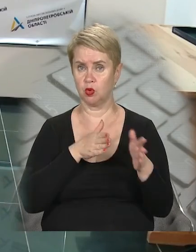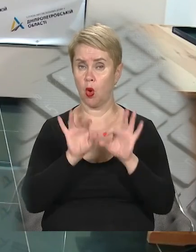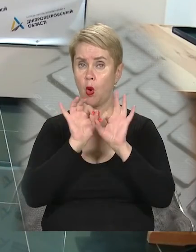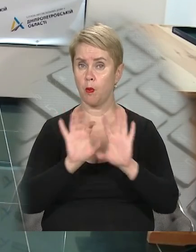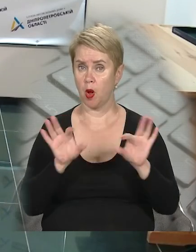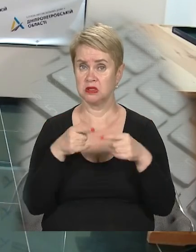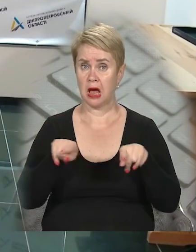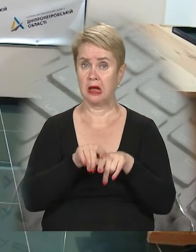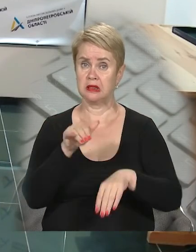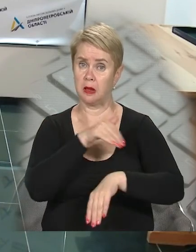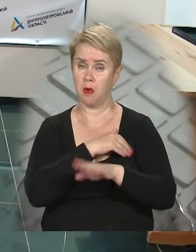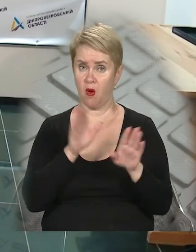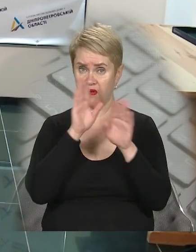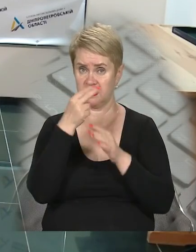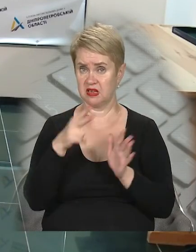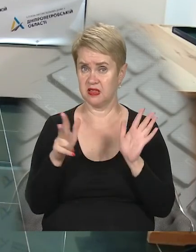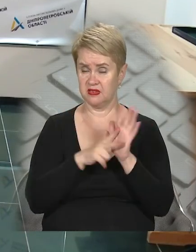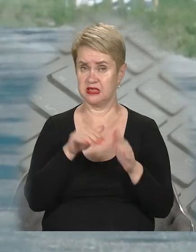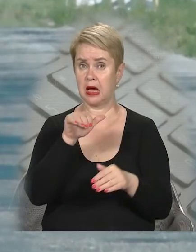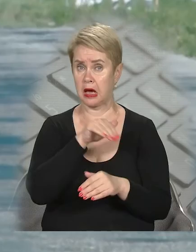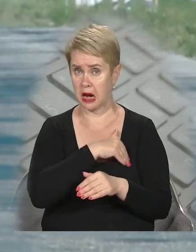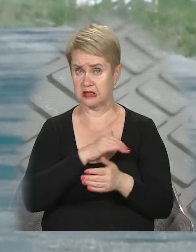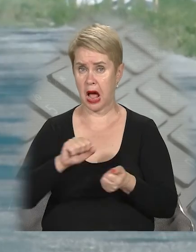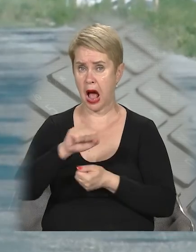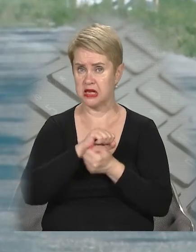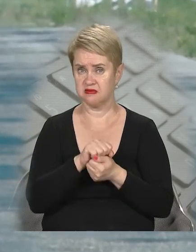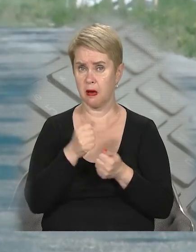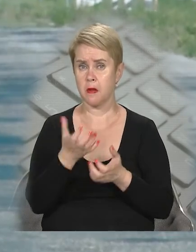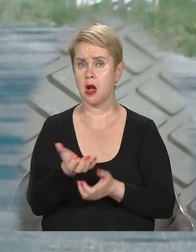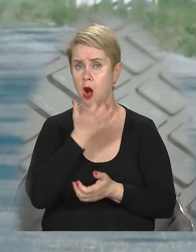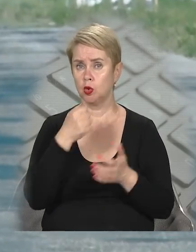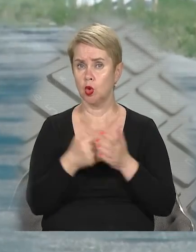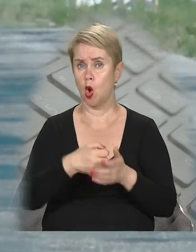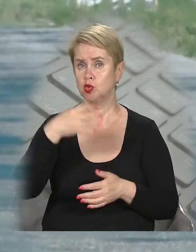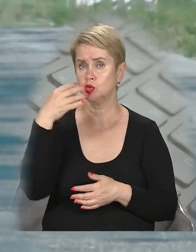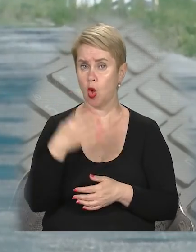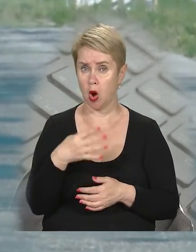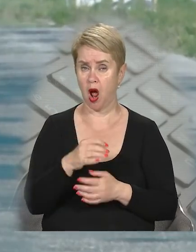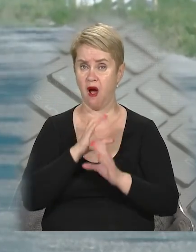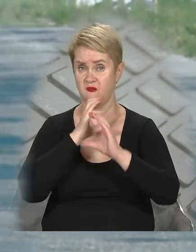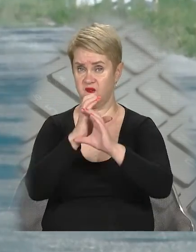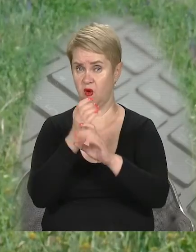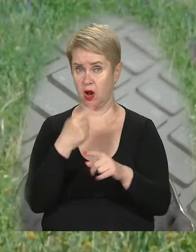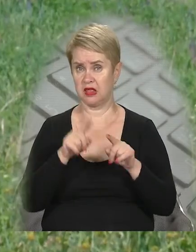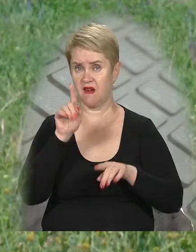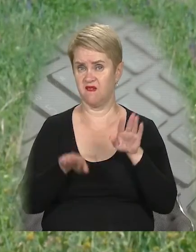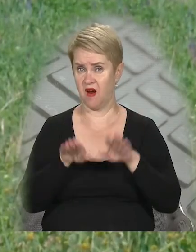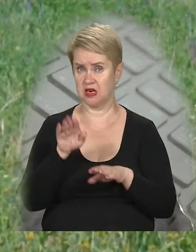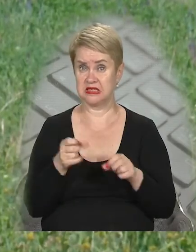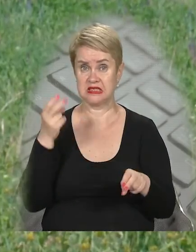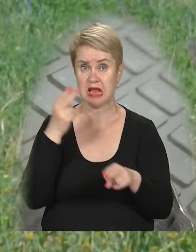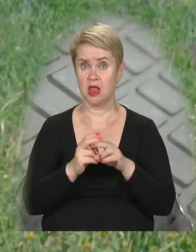пояснюють, за температури повітря 28 градусів. Асфальт може прогріватися до 40. А фури, які подекуди важать як